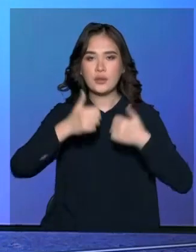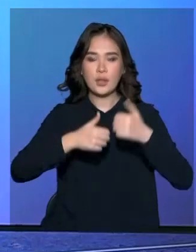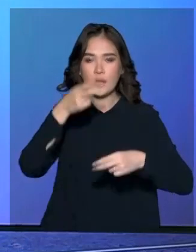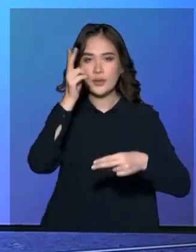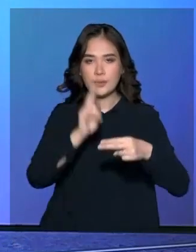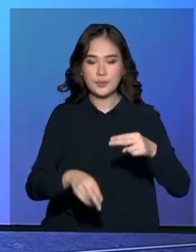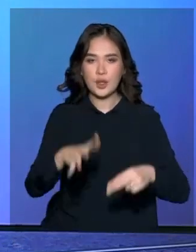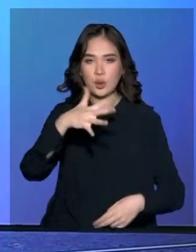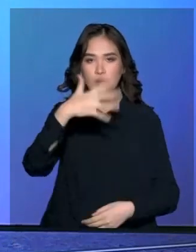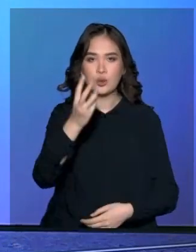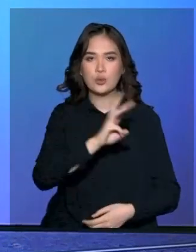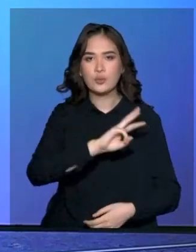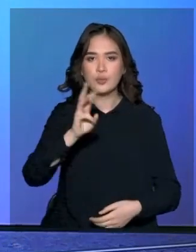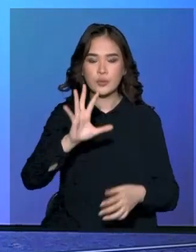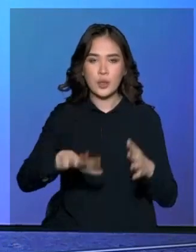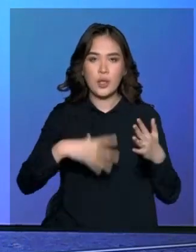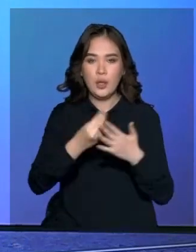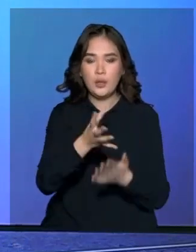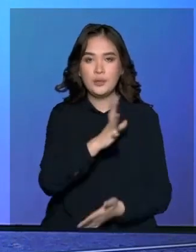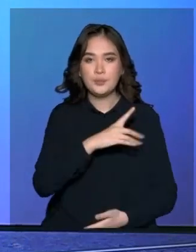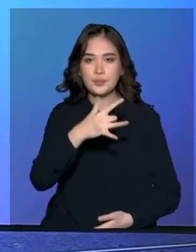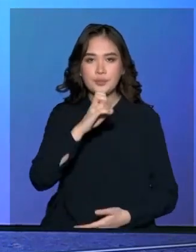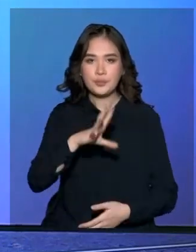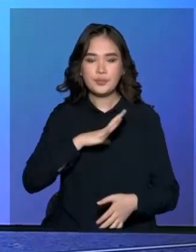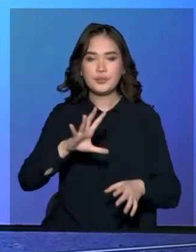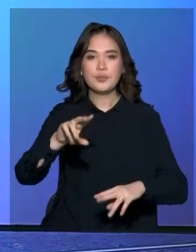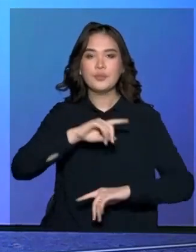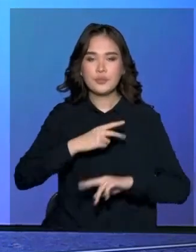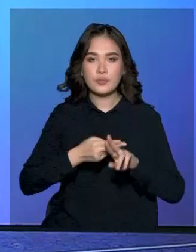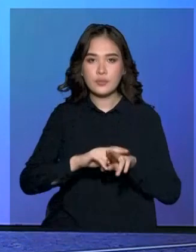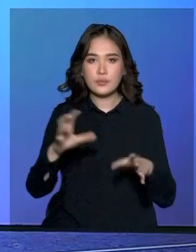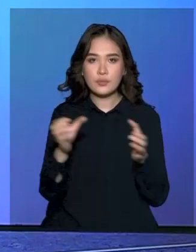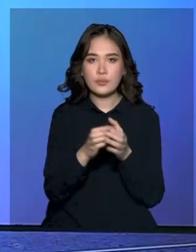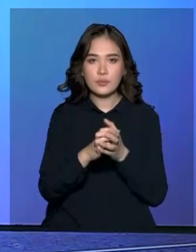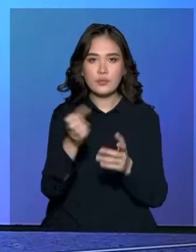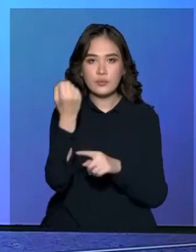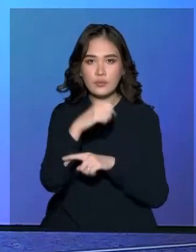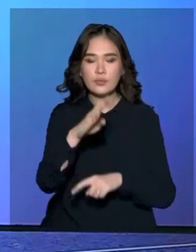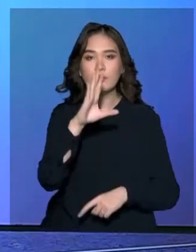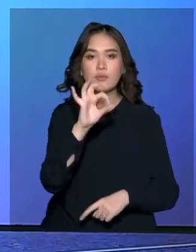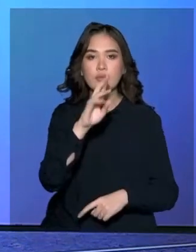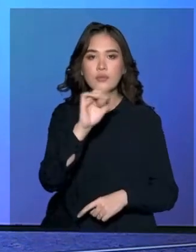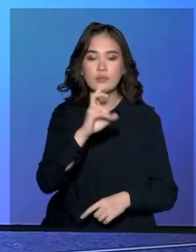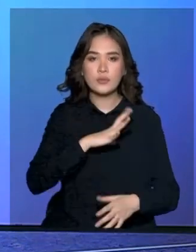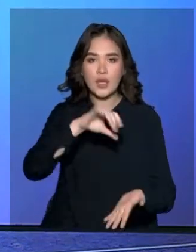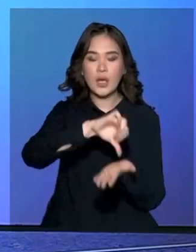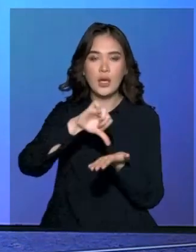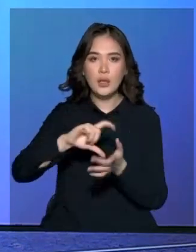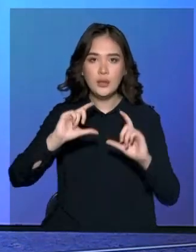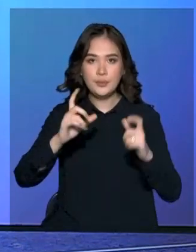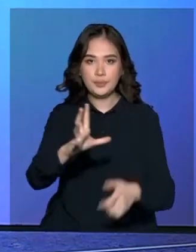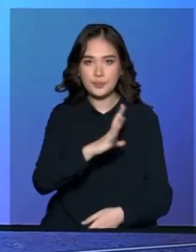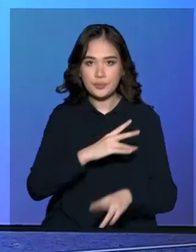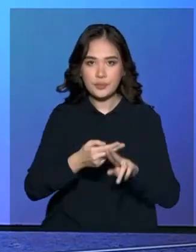54 миллион тенге жүлде өлестірілді. Гранд финалда топ жарғандар қалқыралық дәрежедегі стритворкаут байқауына жолдам алыды.